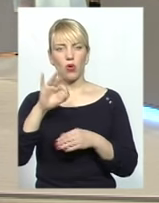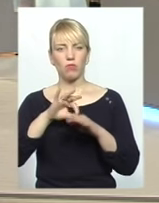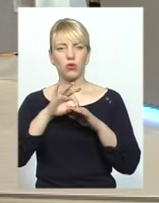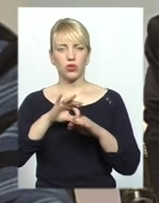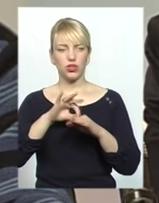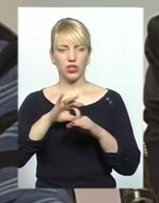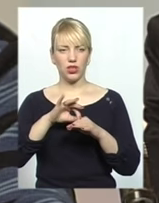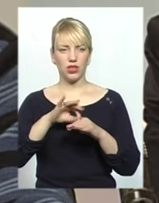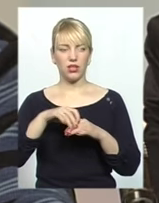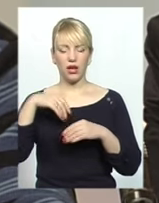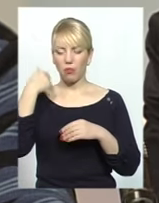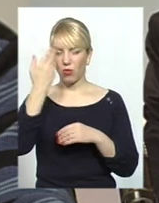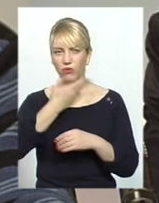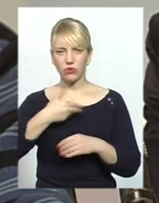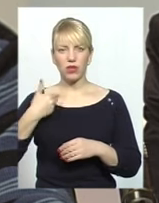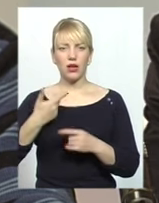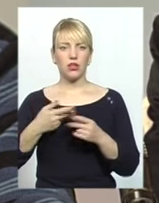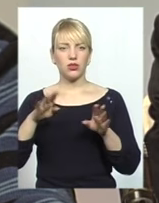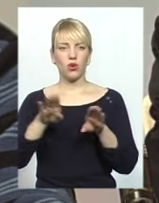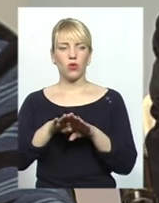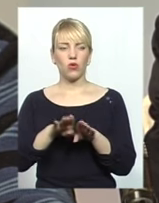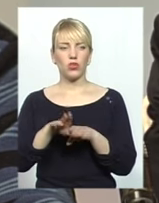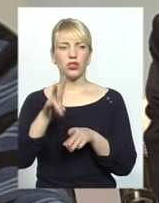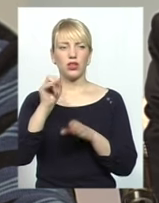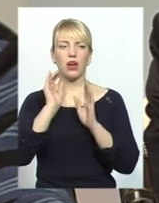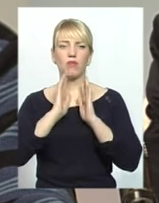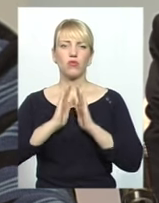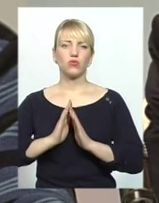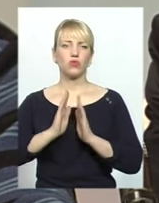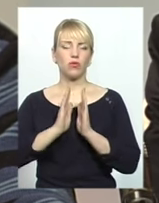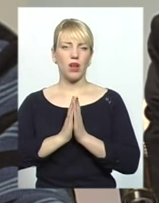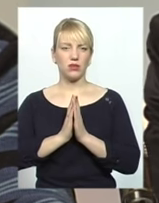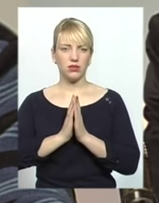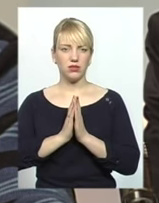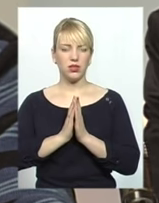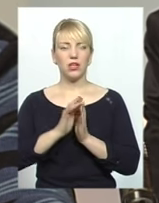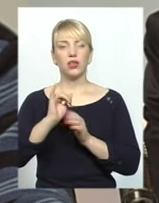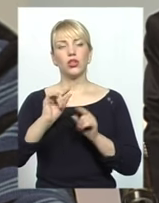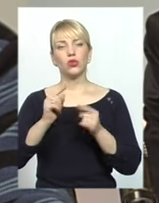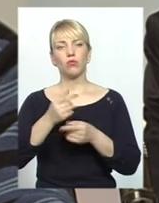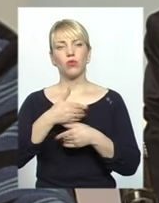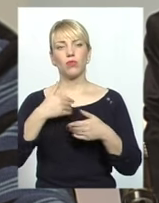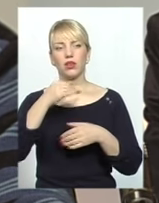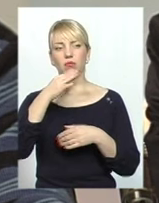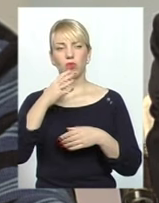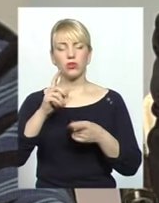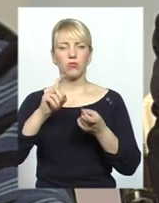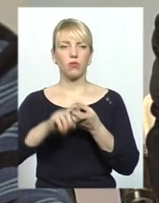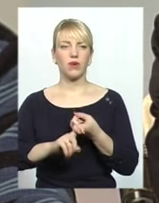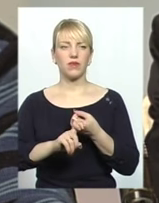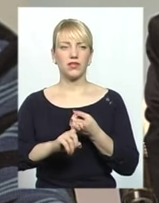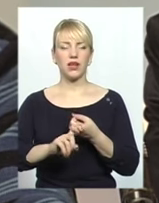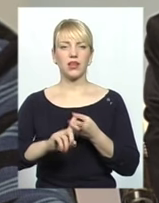по зовнішньому вигляду, вони схожі на тих людей, які живуть і є мусульманами. І тому ми не можемо прив'язати